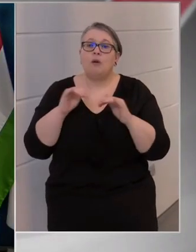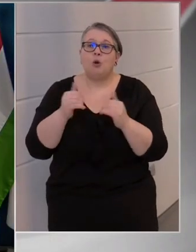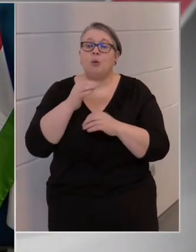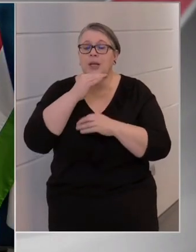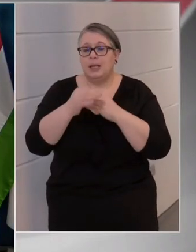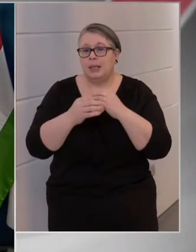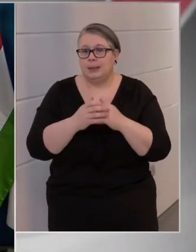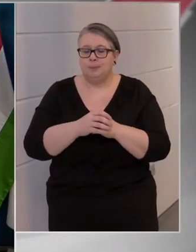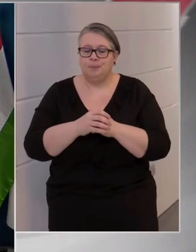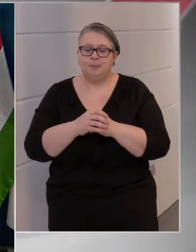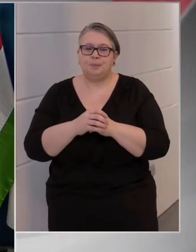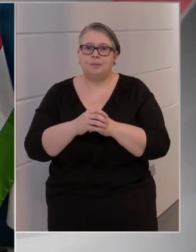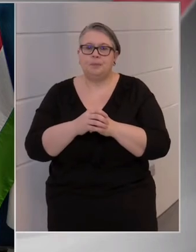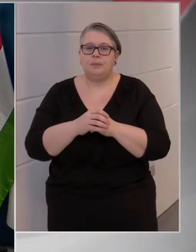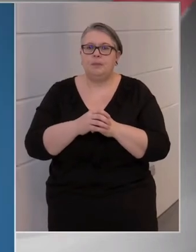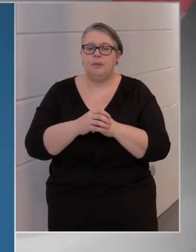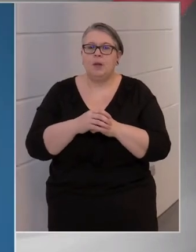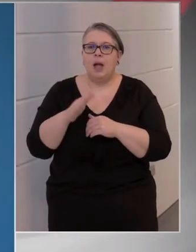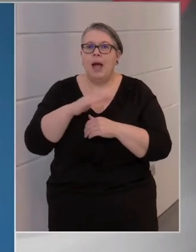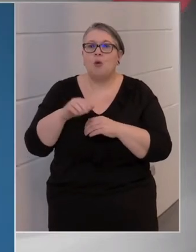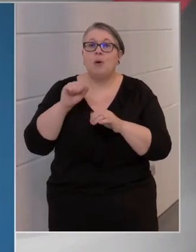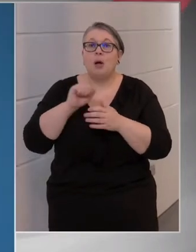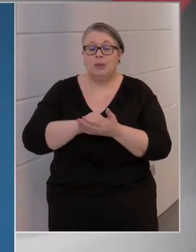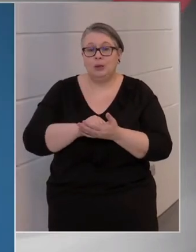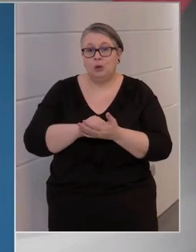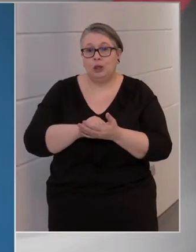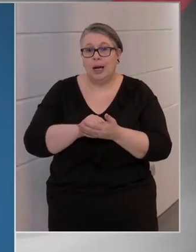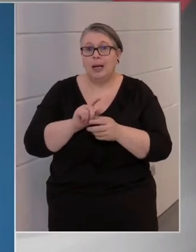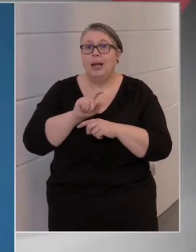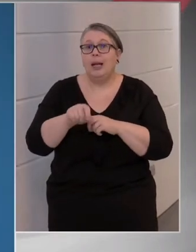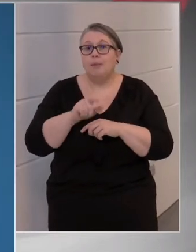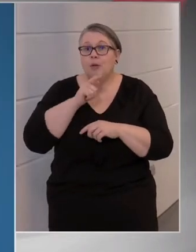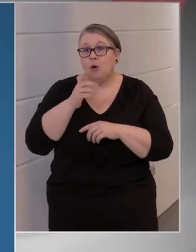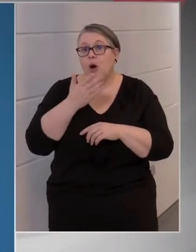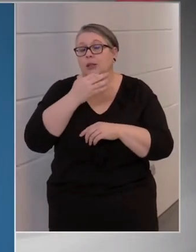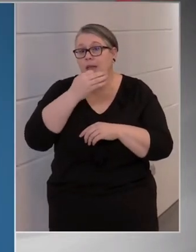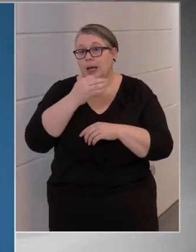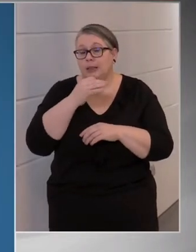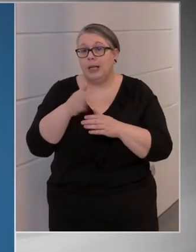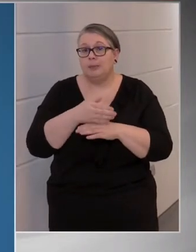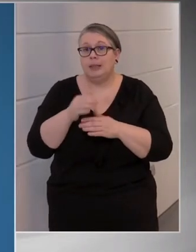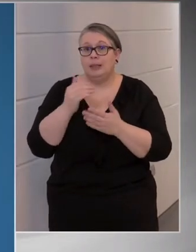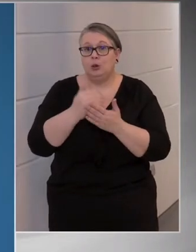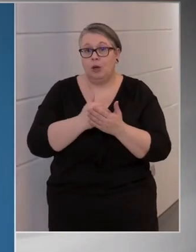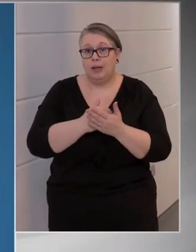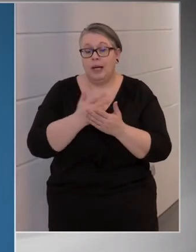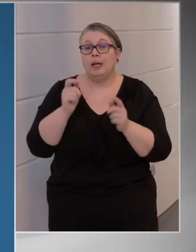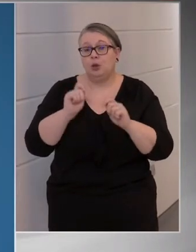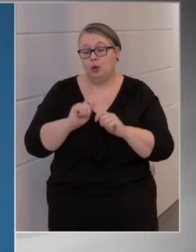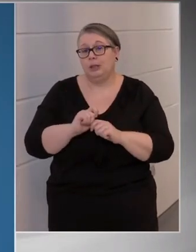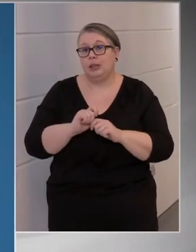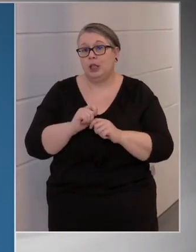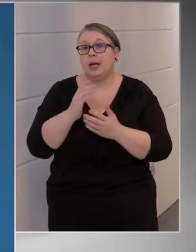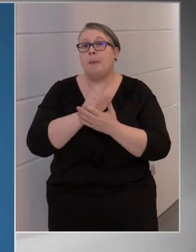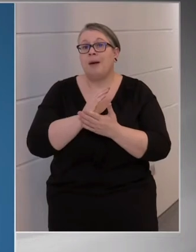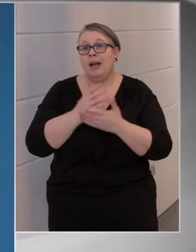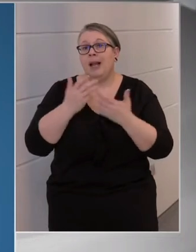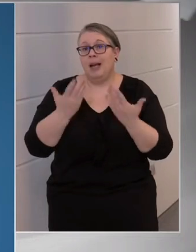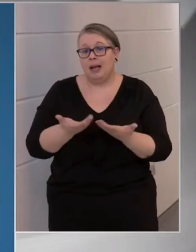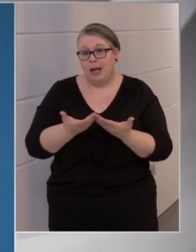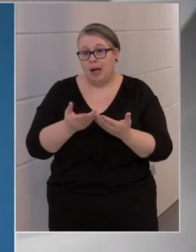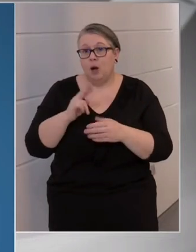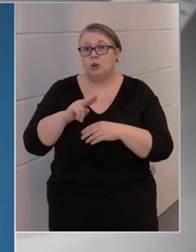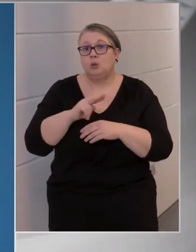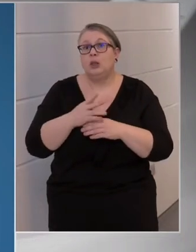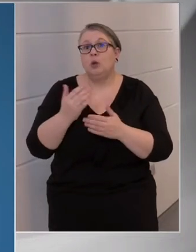kérdései következnek. Az Európai Bizottság lépni fog, az a kérdés, hogy a nemzeti törvények és döntések megfelelnek-e az